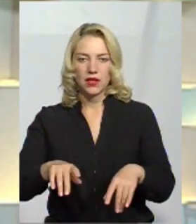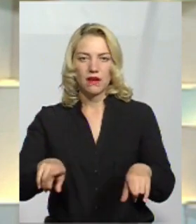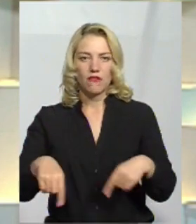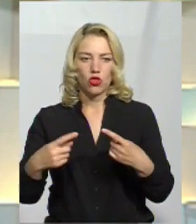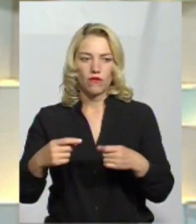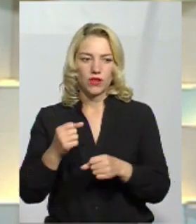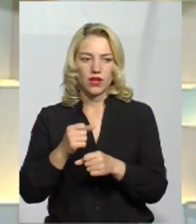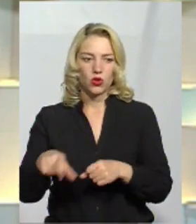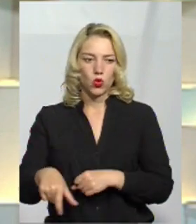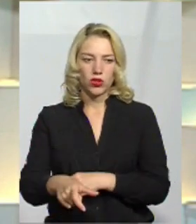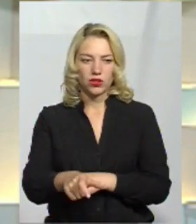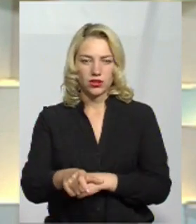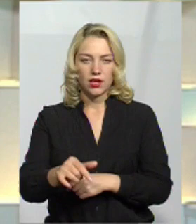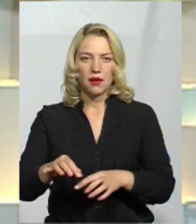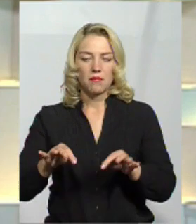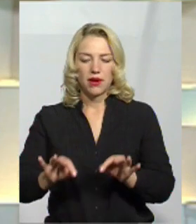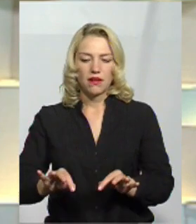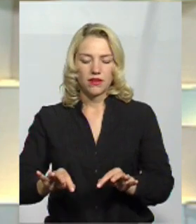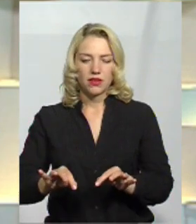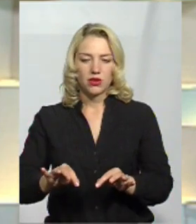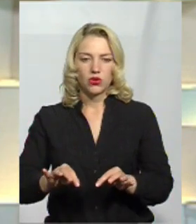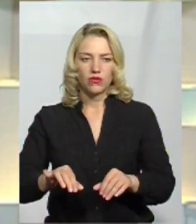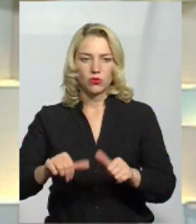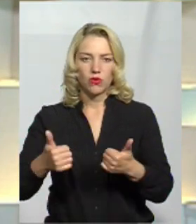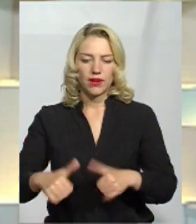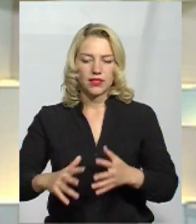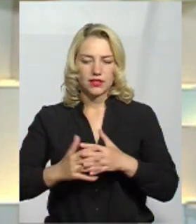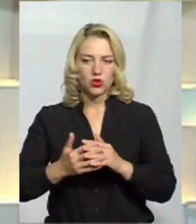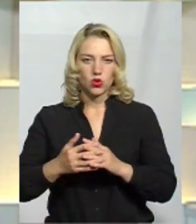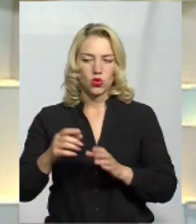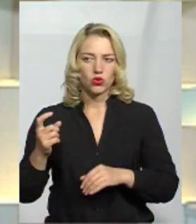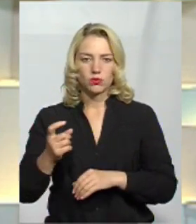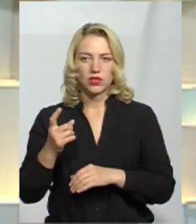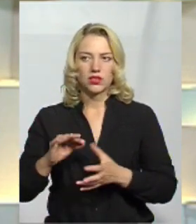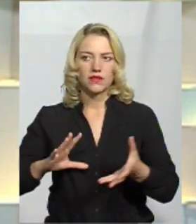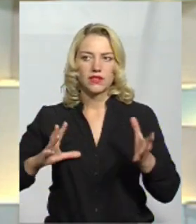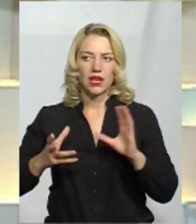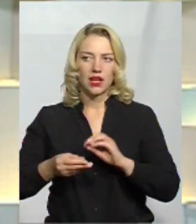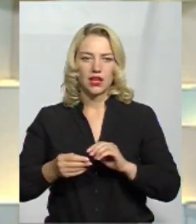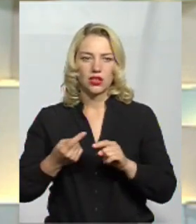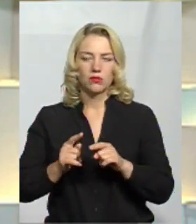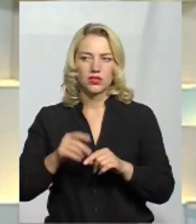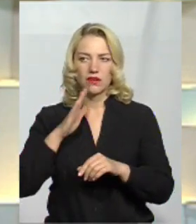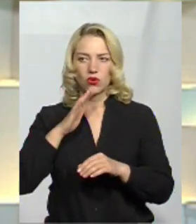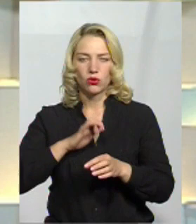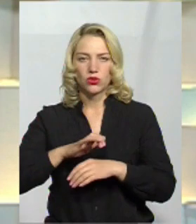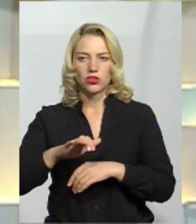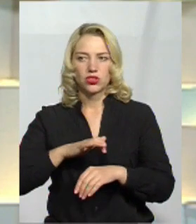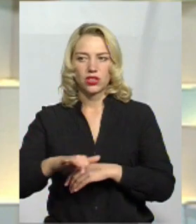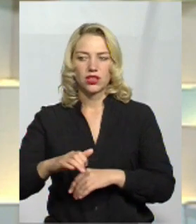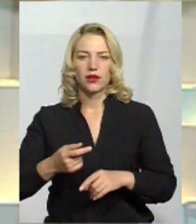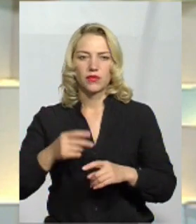відновлення доріг, правильне формування сільського господарства. І в загальному – це водопостачання,